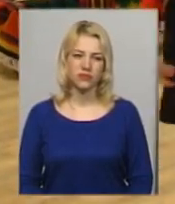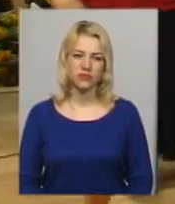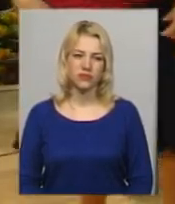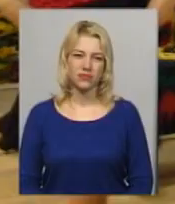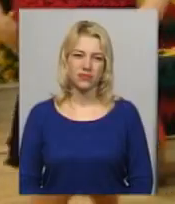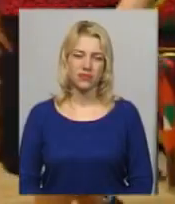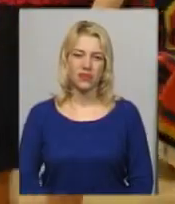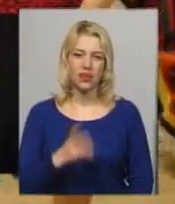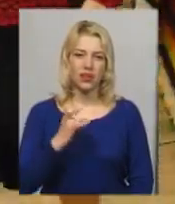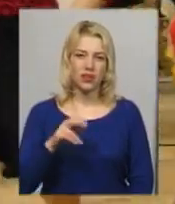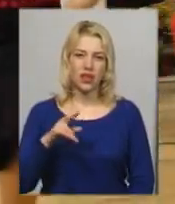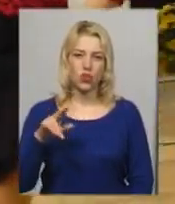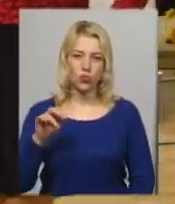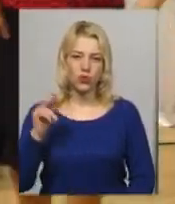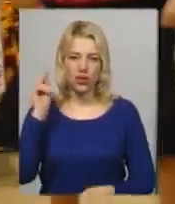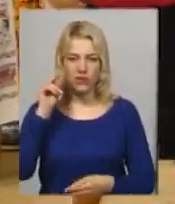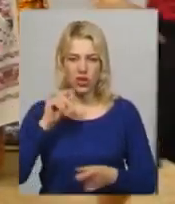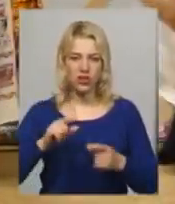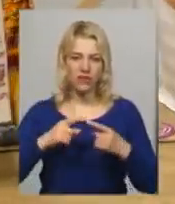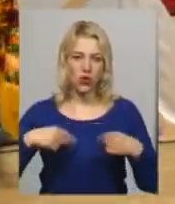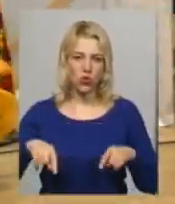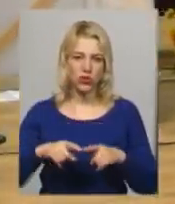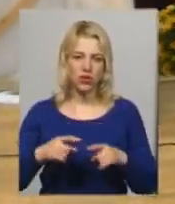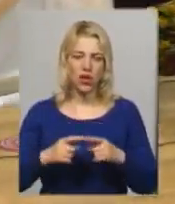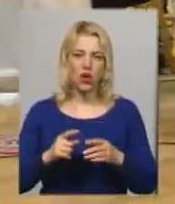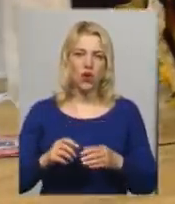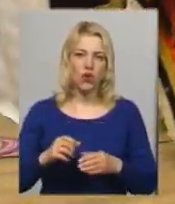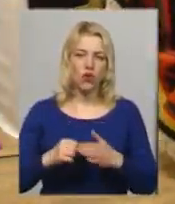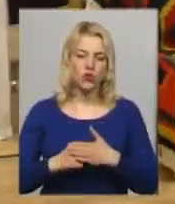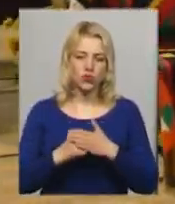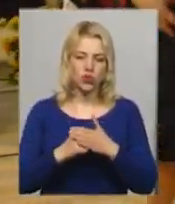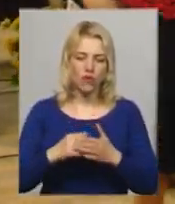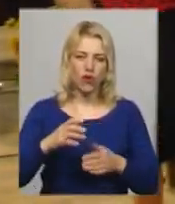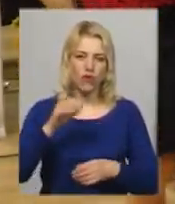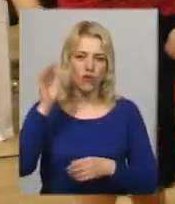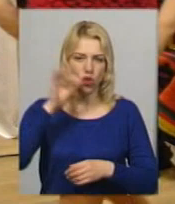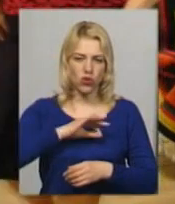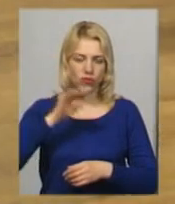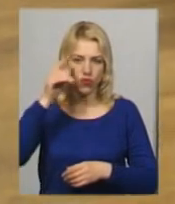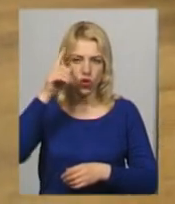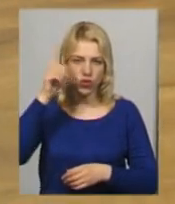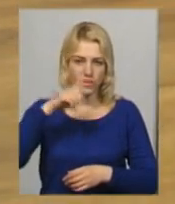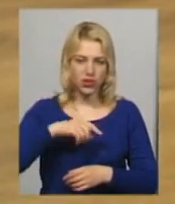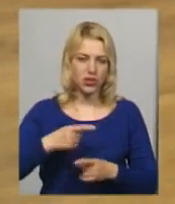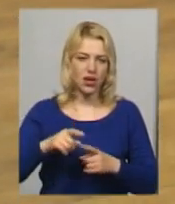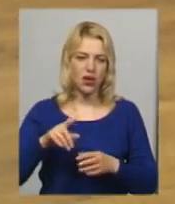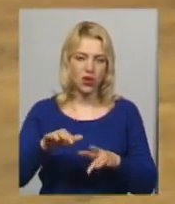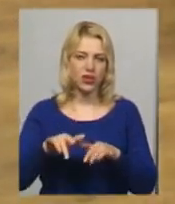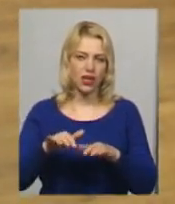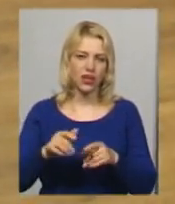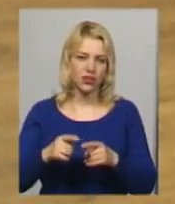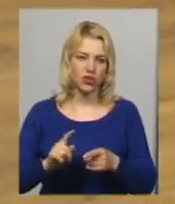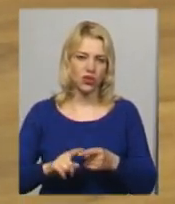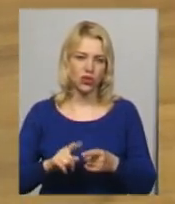Ніна Дробот навчається на факультеті основ володіння оргтехнікою. Другий рік вивчає хореографію та мови. Планує навчатися